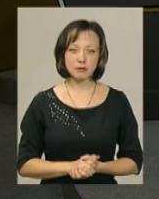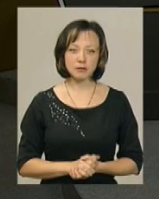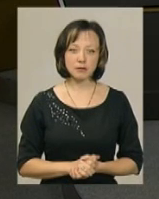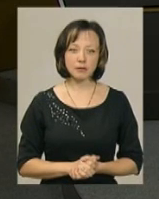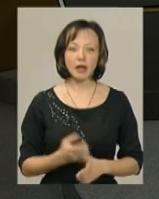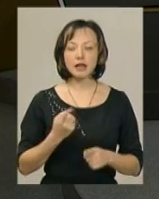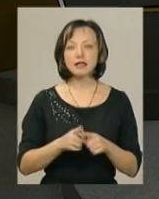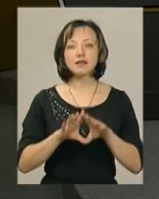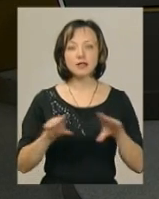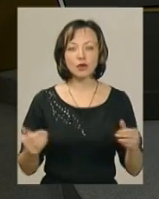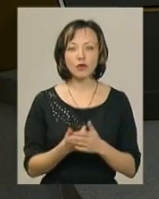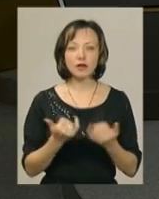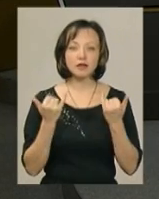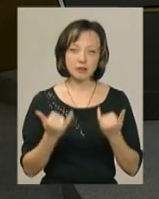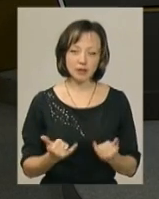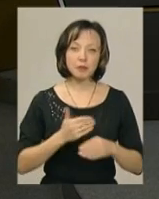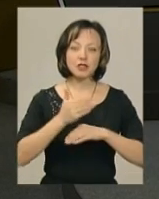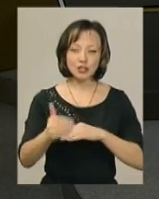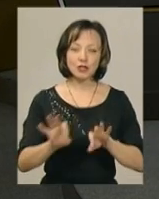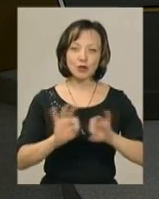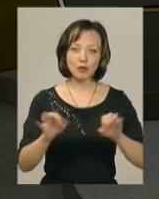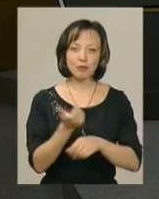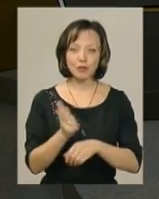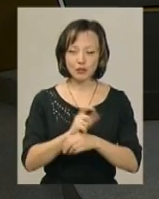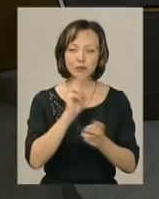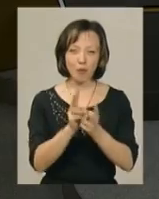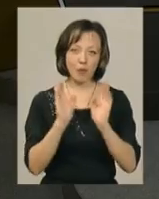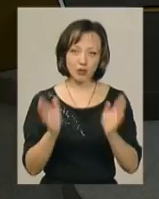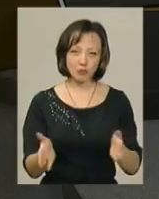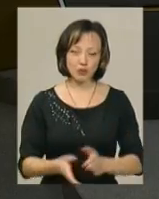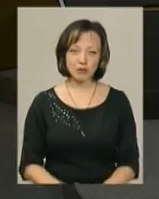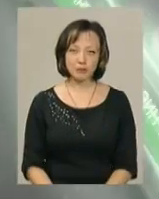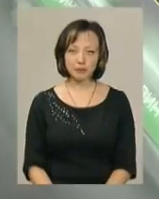Це всі новини на цю годину. Пізніше їх буде більше. Побачимось.